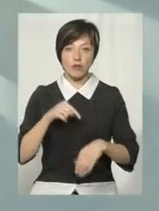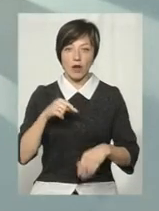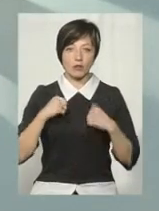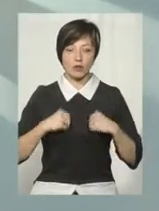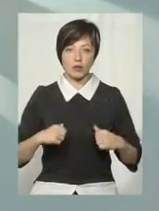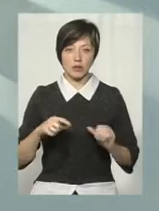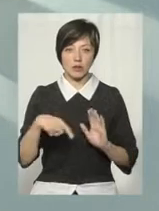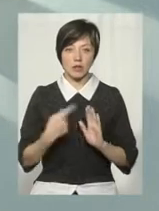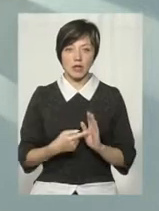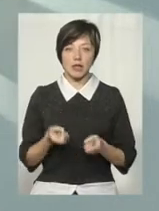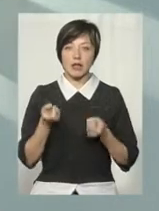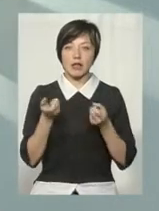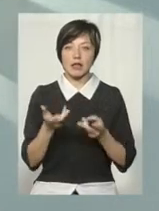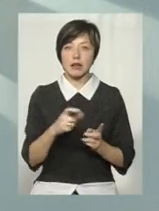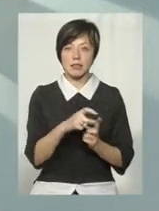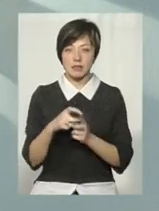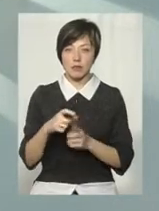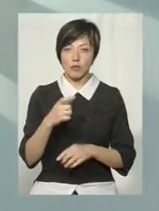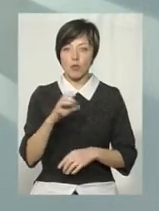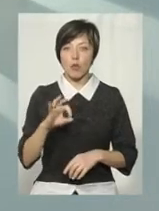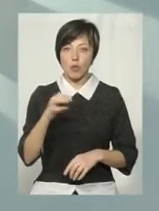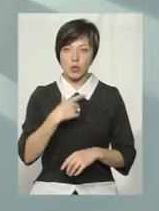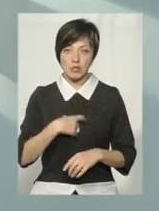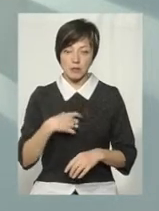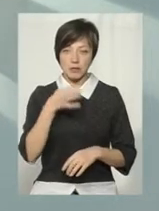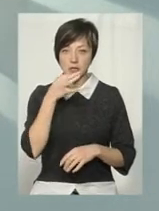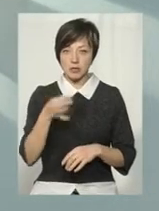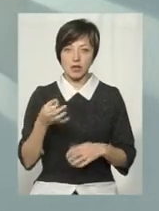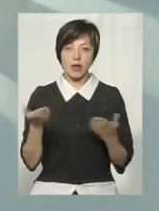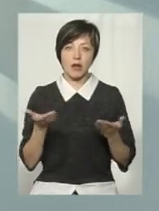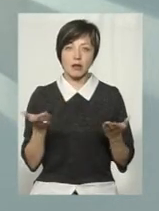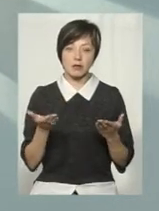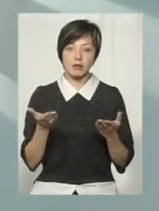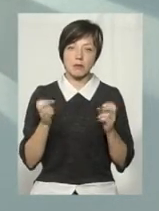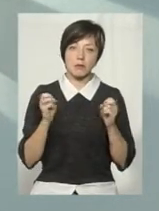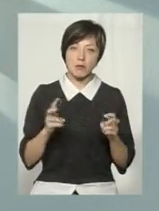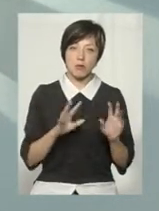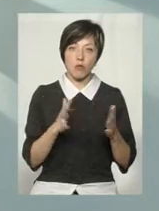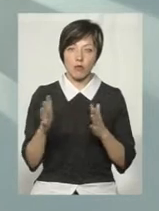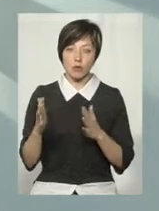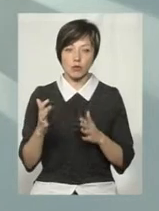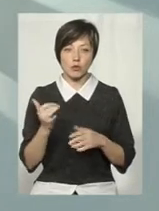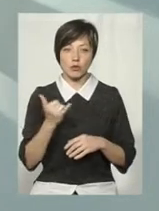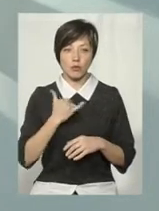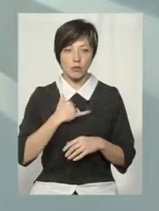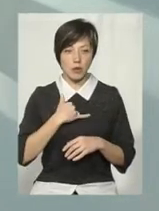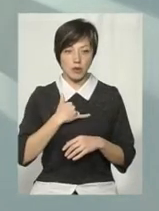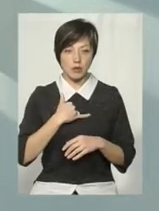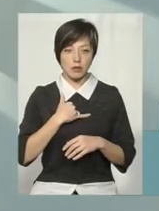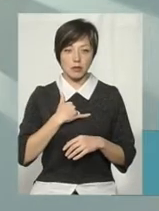Декілька слів скажу щодо себе, якби таких якихось кардинально небезпечних моментів все ж таки